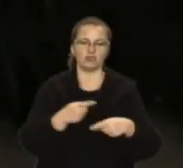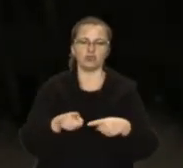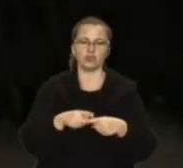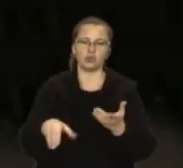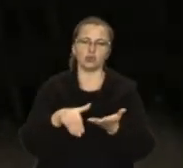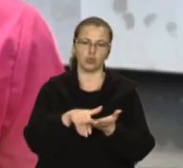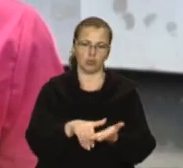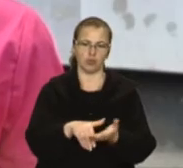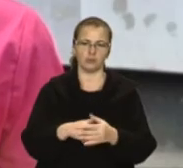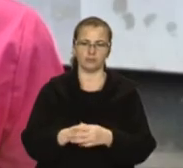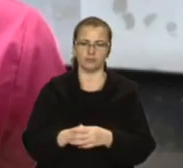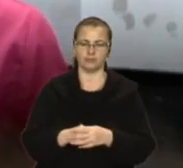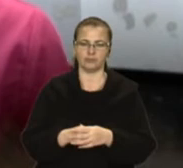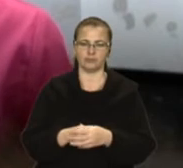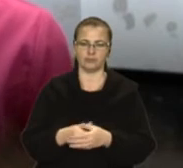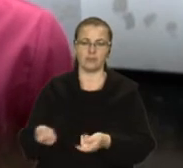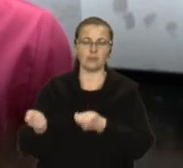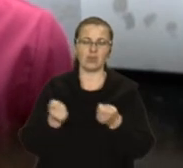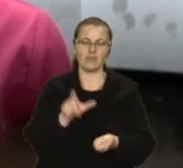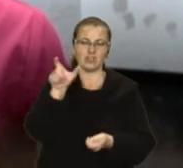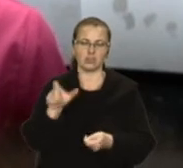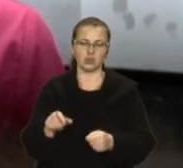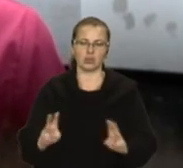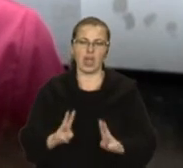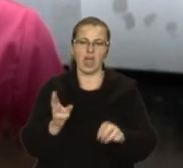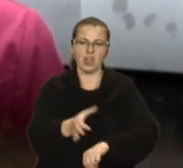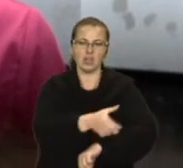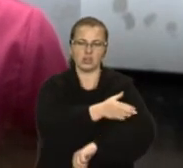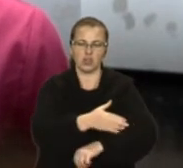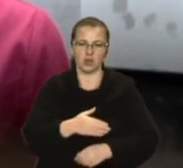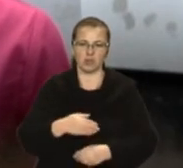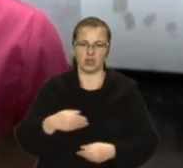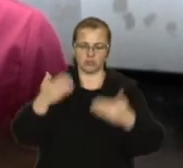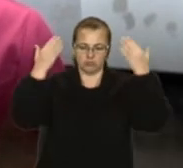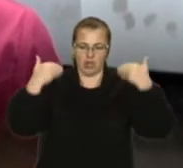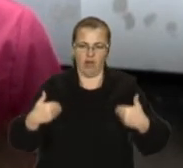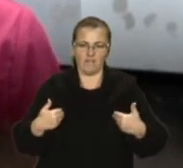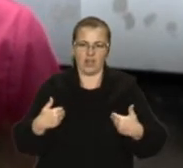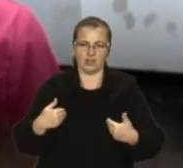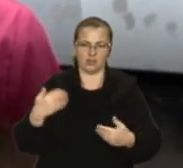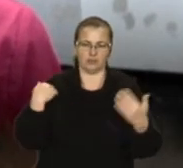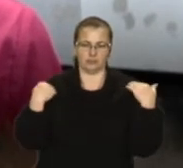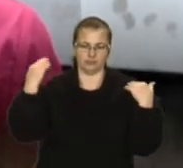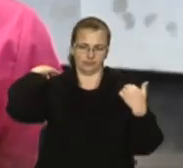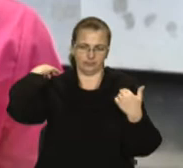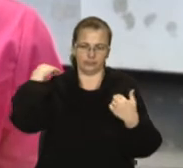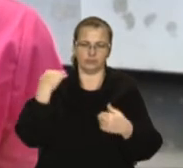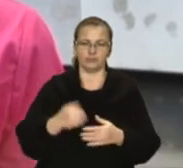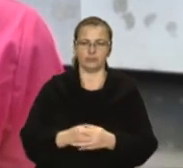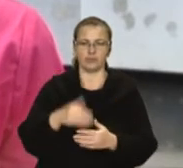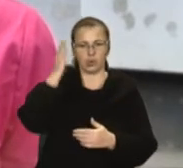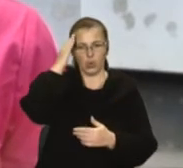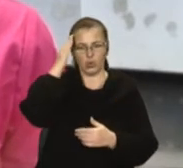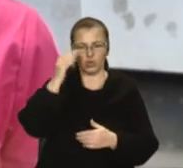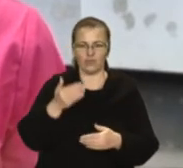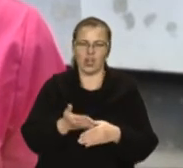швидкої допомоги. Поступав пацієнт із опіками верхньої половини тулуба, спина, руки, голова, частково нижні